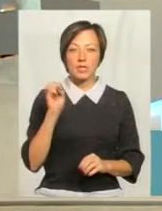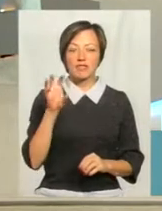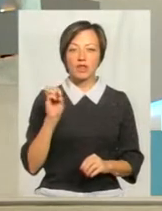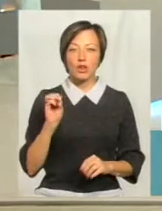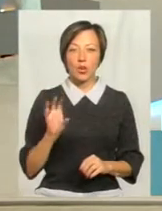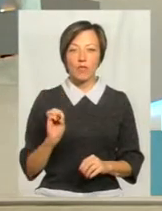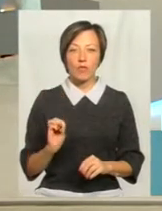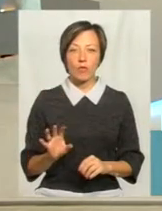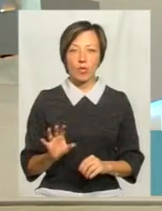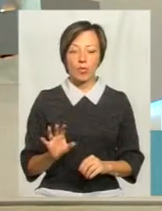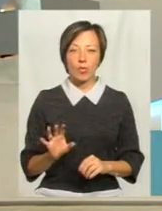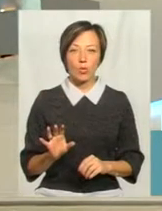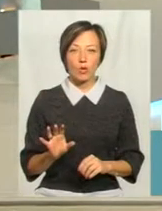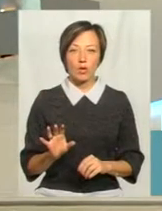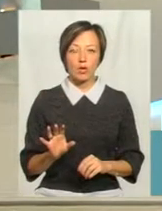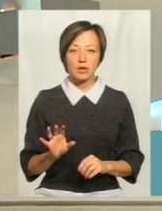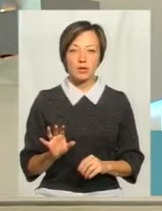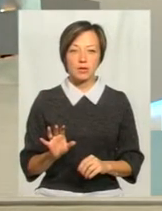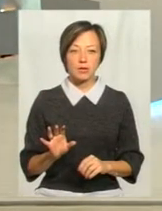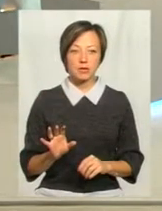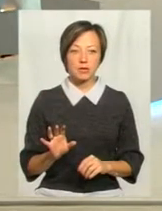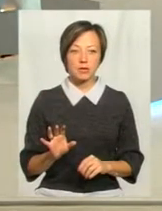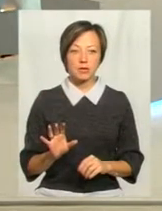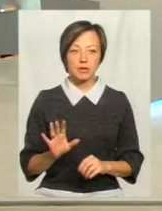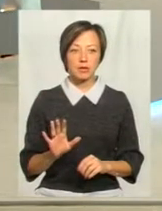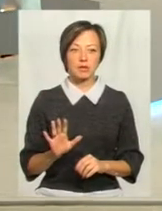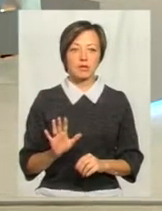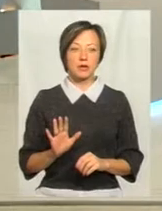керуються, скажімо,